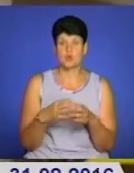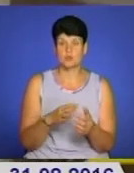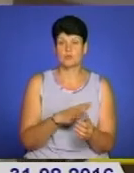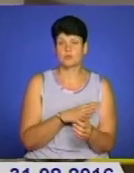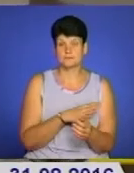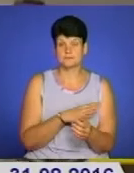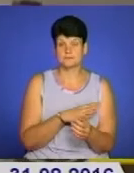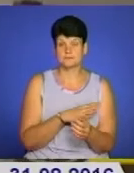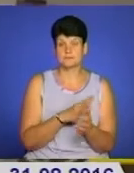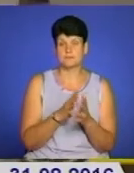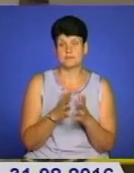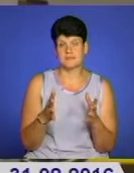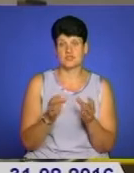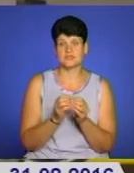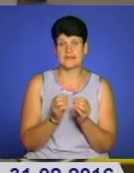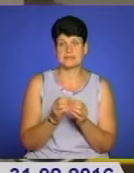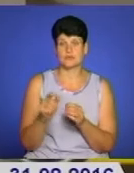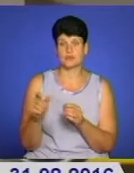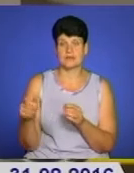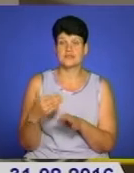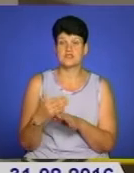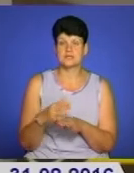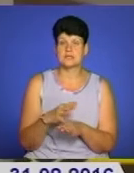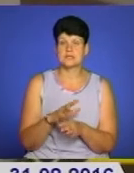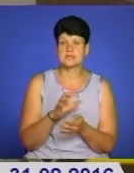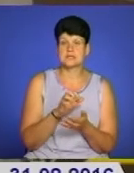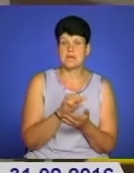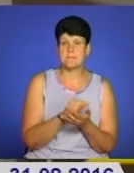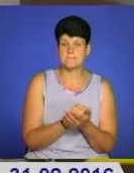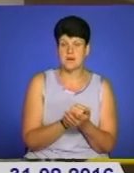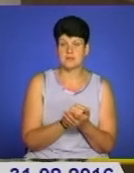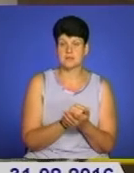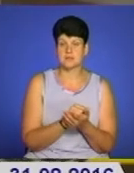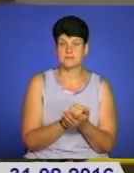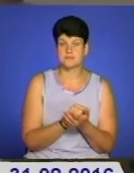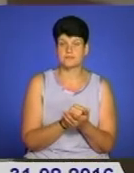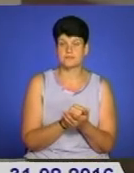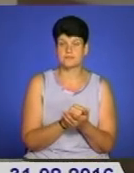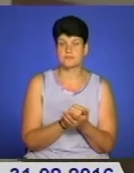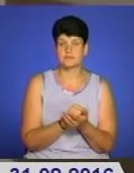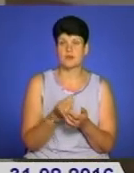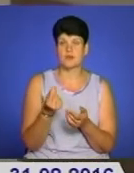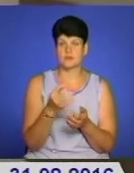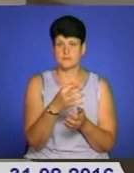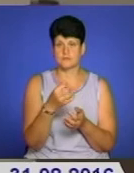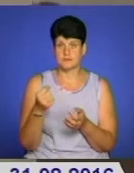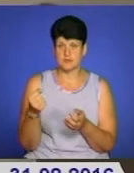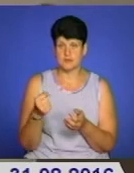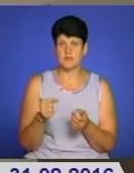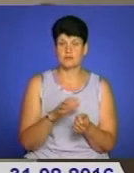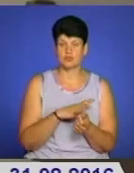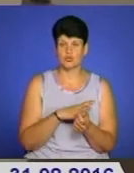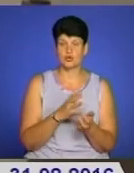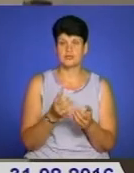більше 10 людей. Частина з них займалася безпосередньо зняттям коштів, які були отримані